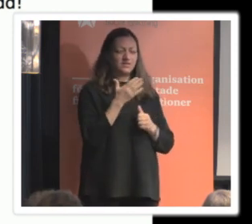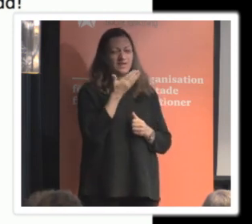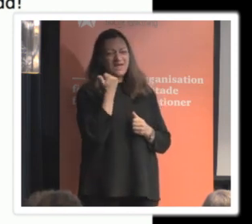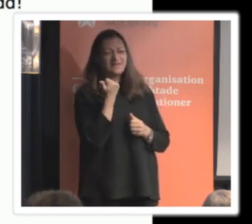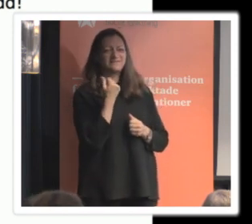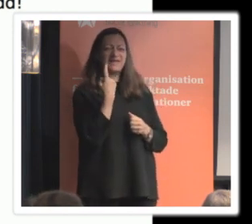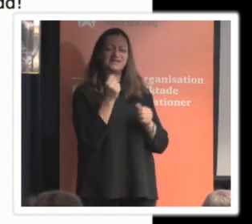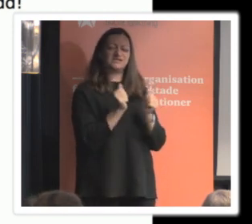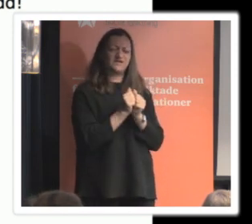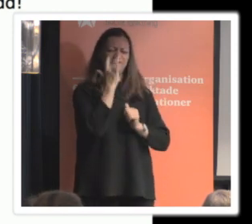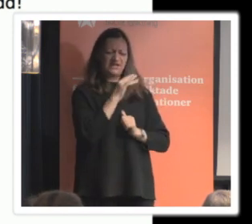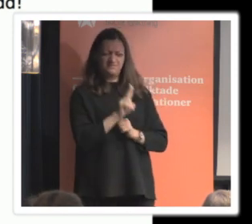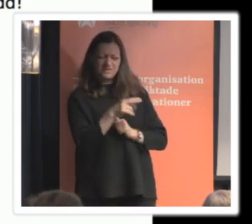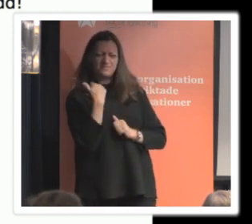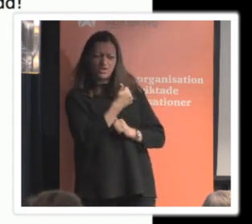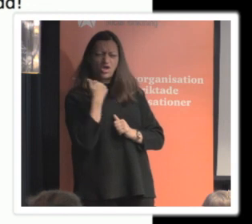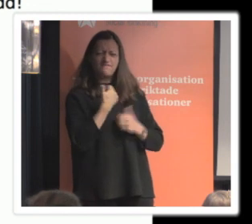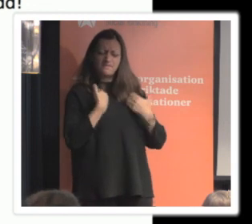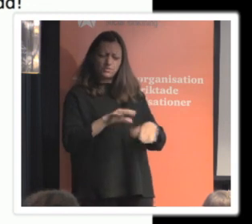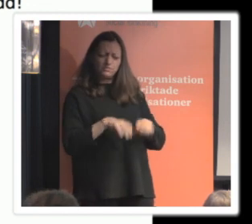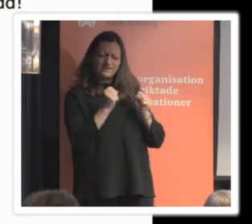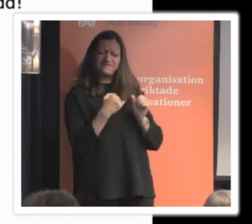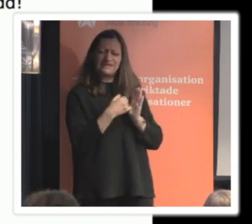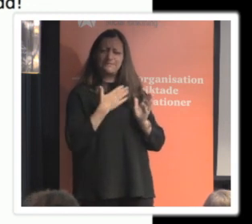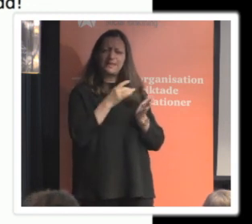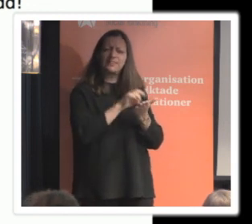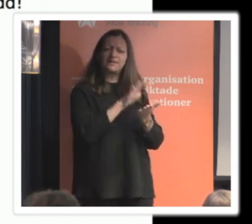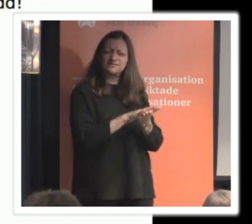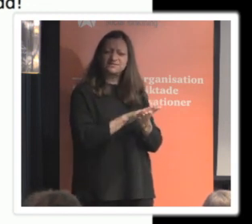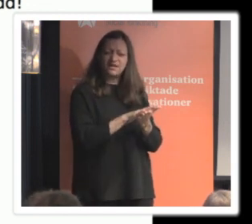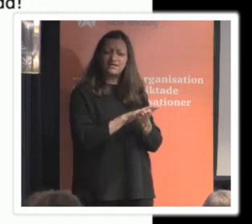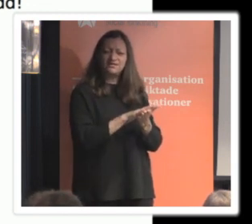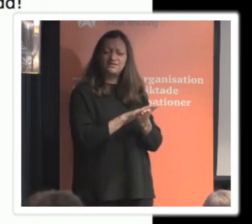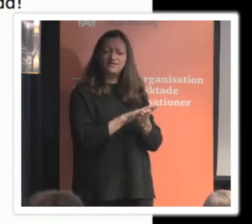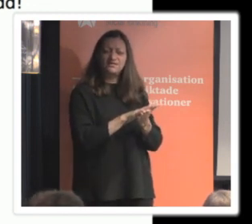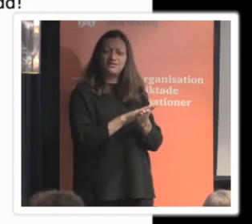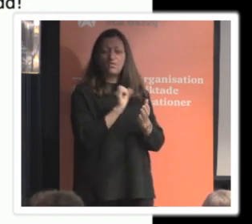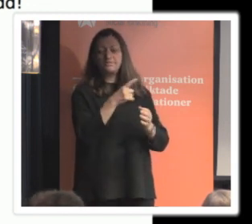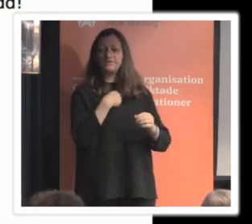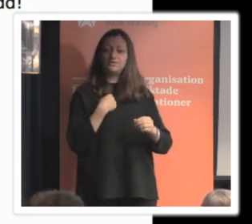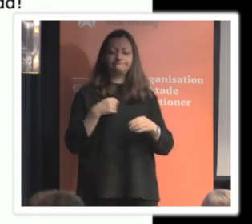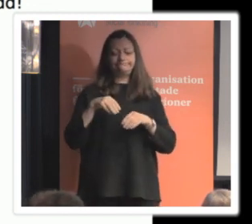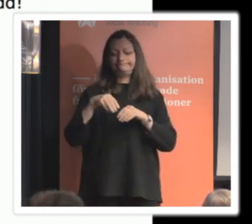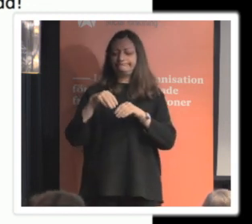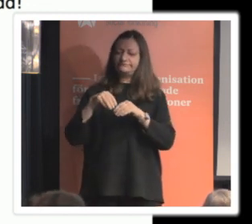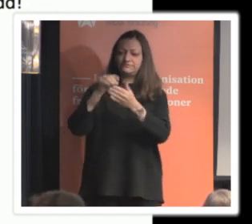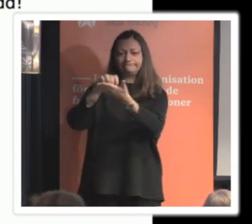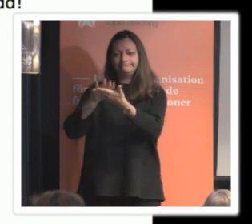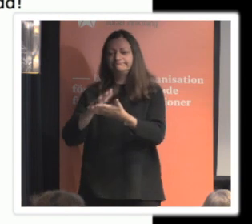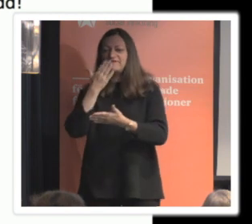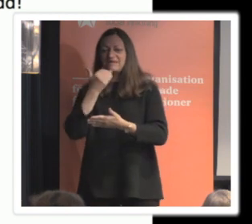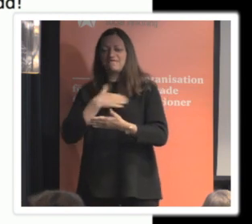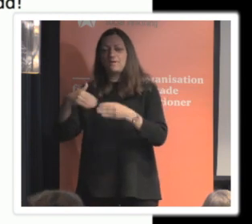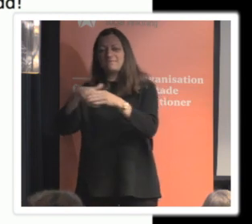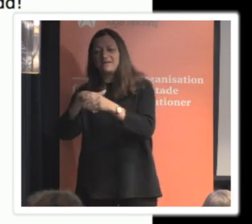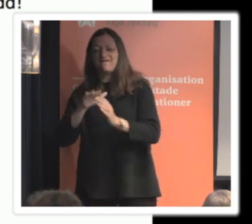behöver jag verkligen personuppgifter i mitt register när jag katalogiserar vilka medlemmar jag har finns det något sätt jag